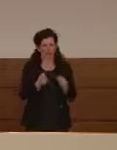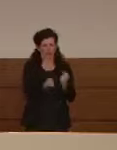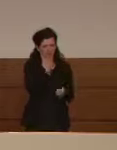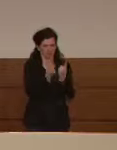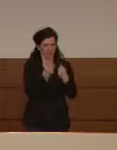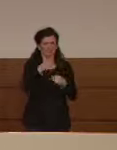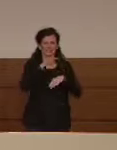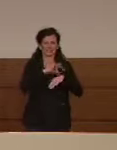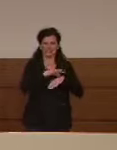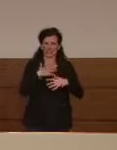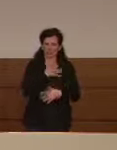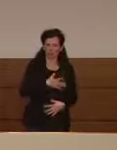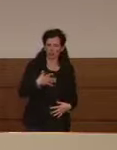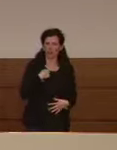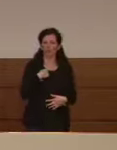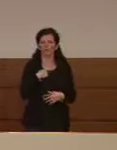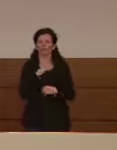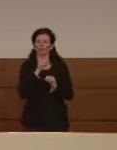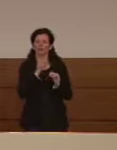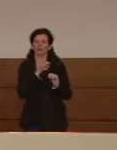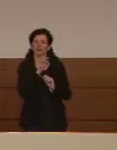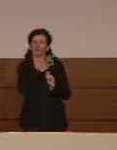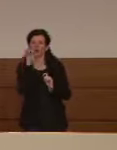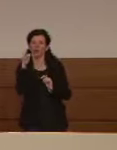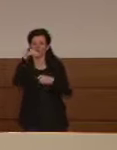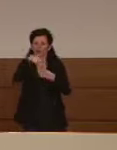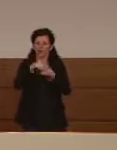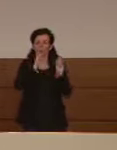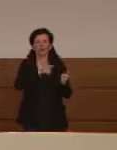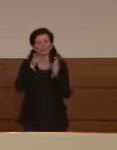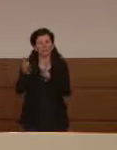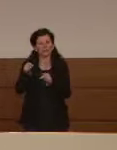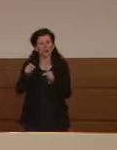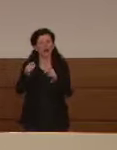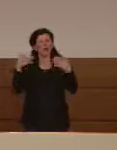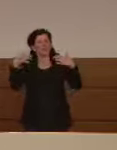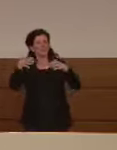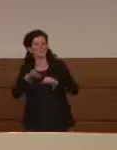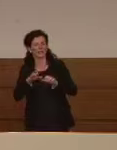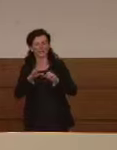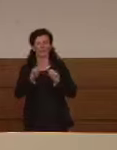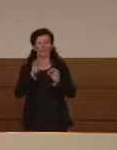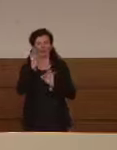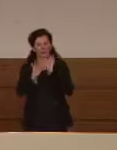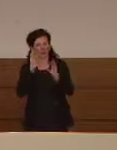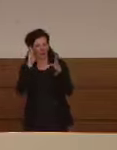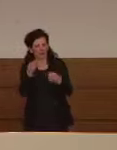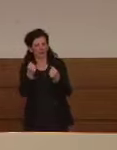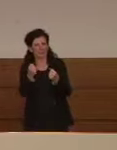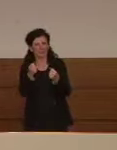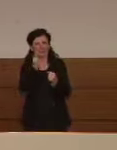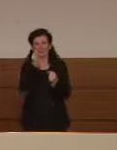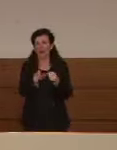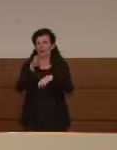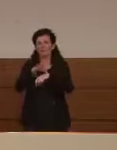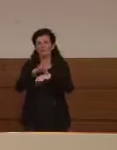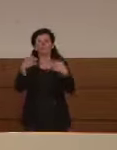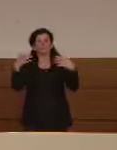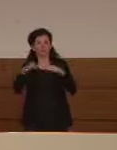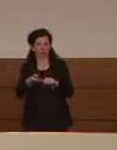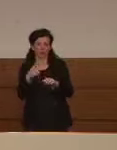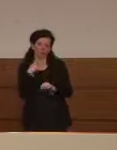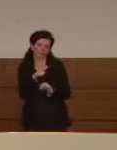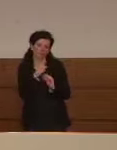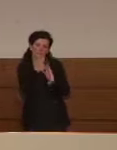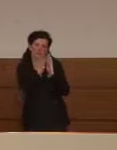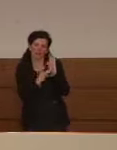tutti quei segnali positivi, la minore pressione sull'ospedalizzazione, sugli ospedali, sulle terapie intensive, questi sono indicatori un po' più precoci, no?